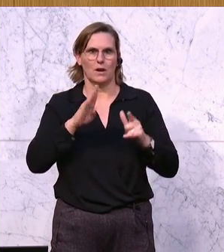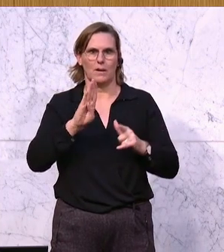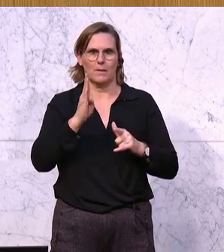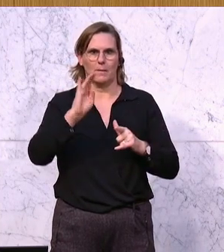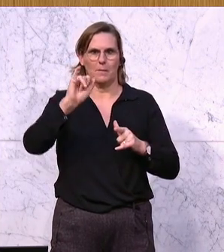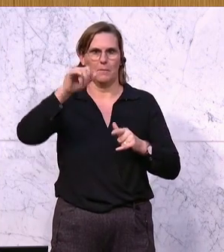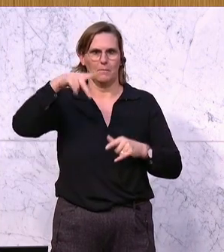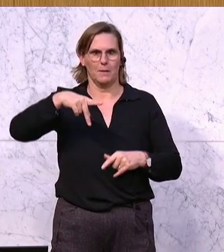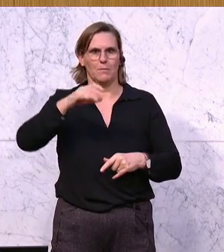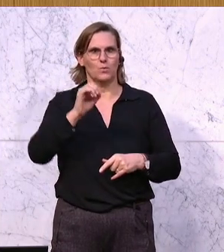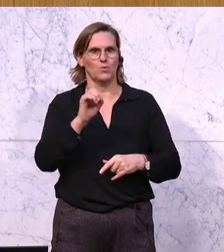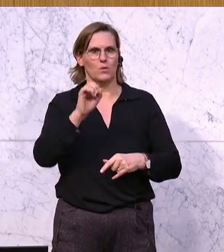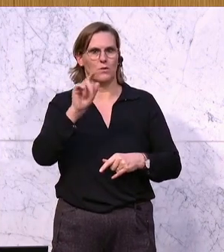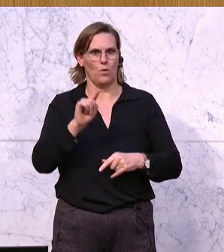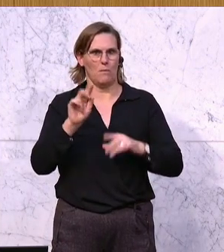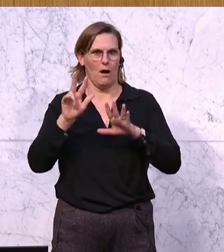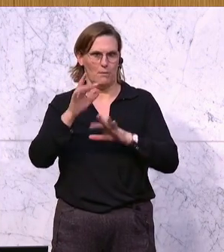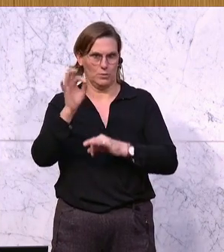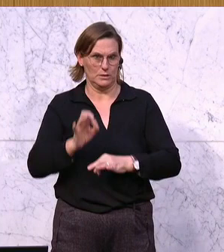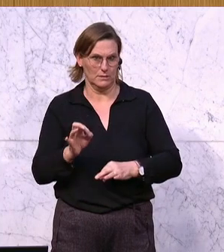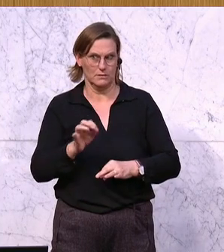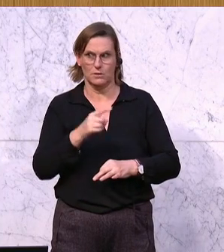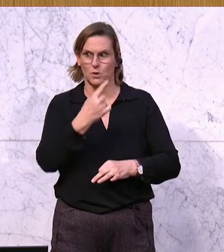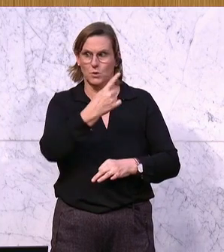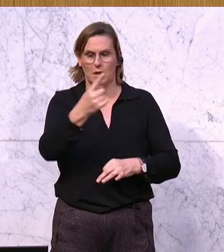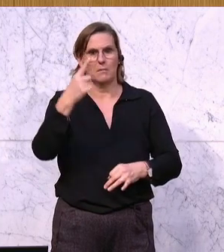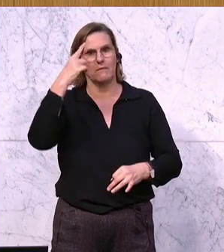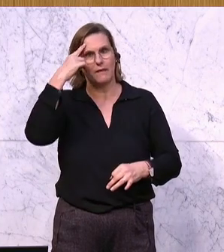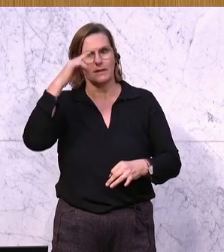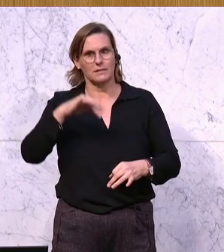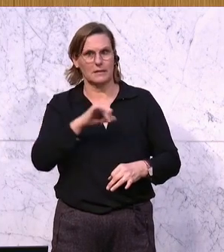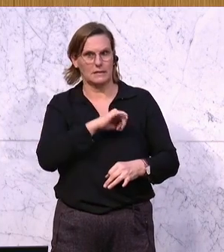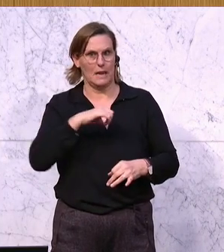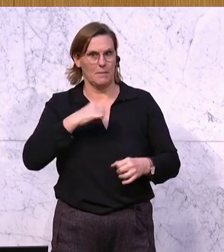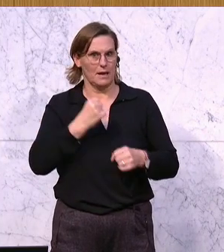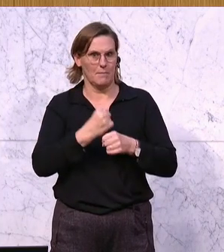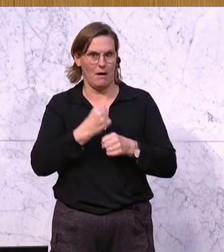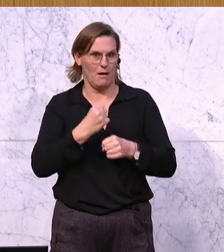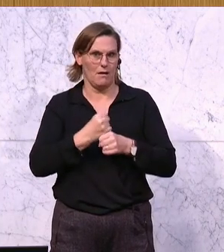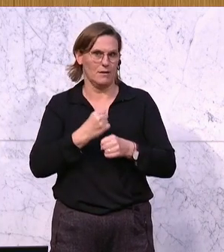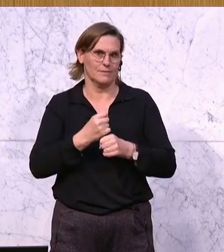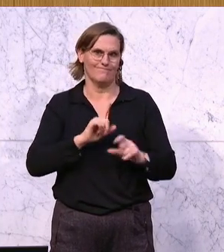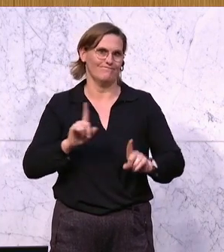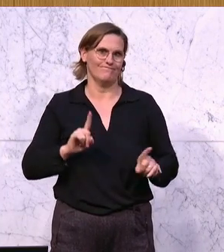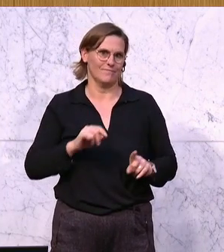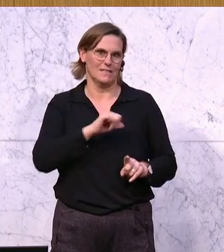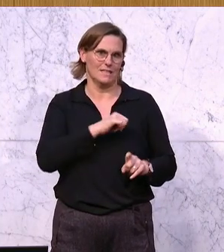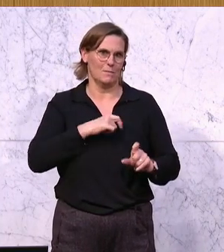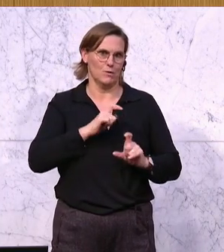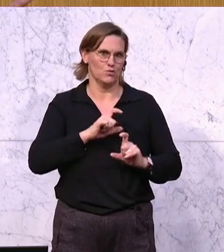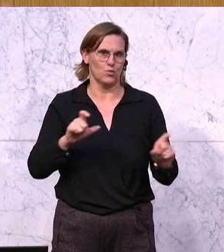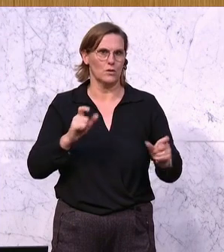0,8 Prozent. Und wie Sie selbst wissen, ist diese Geschichte nicht hausgemacht, sondern über viele Strecken haben wir auch hier